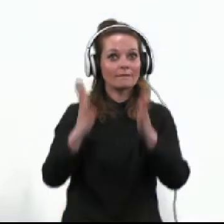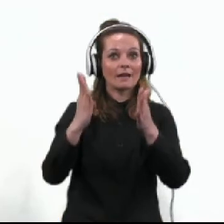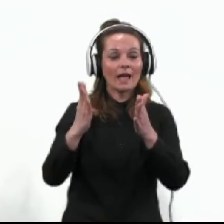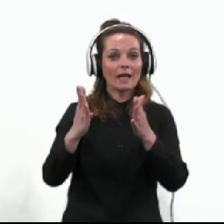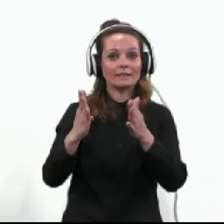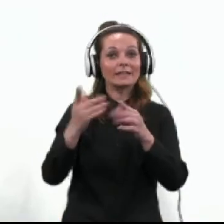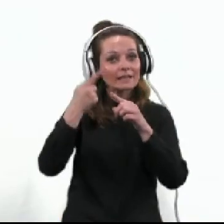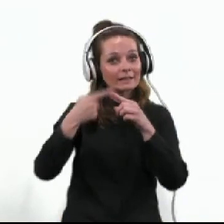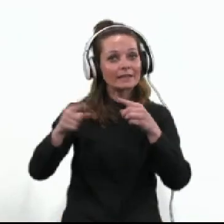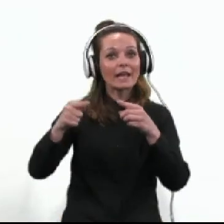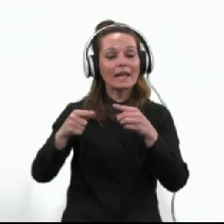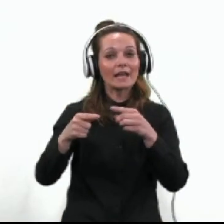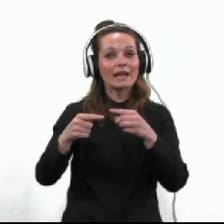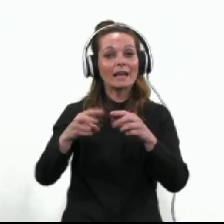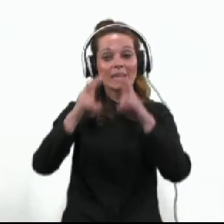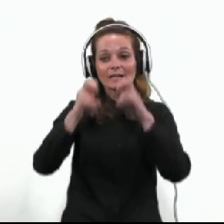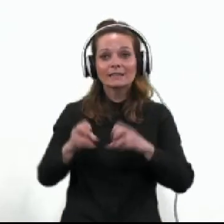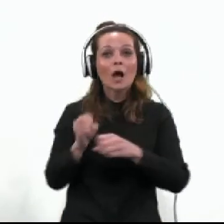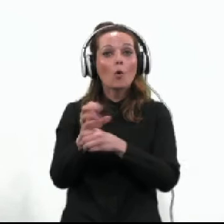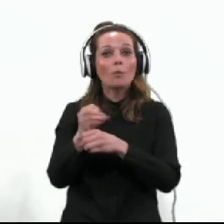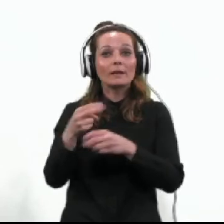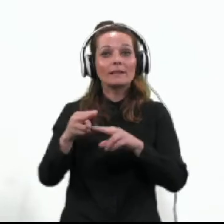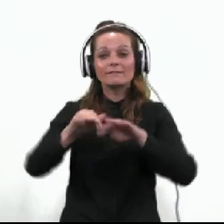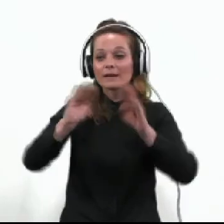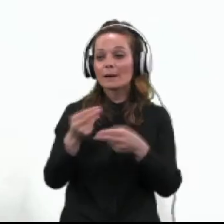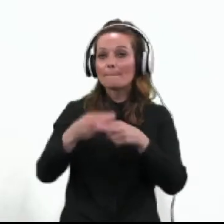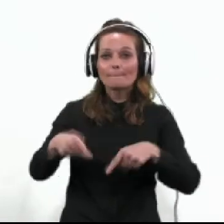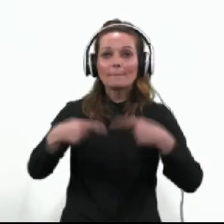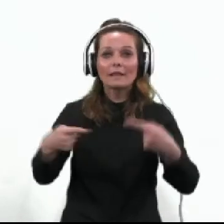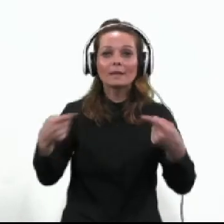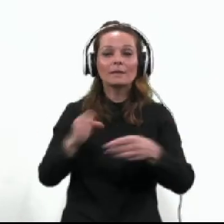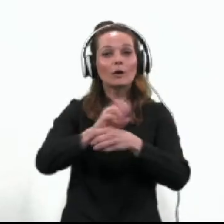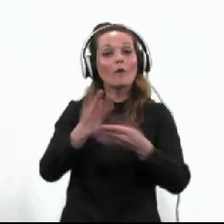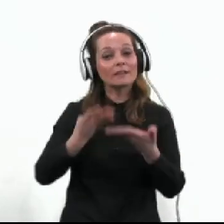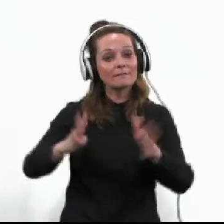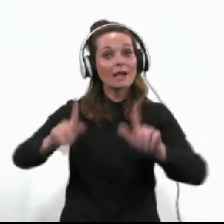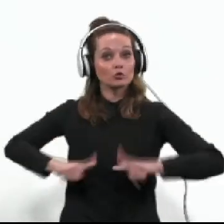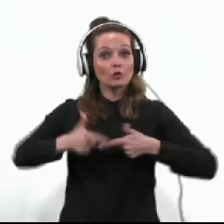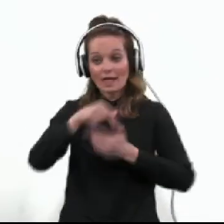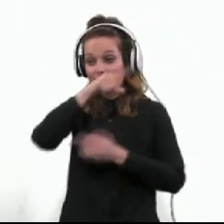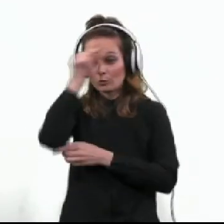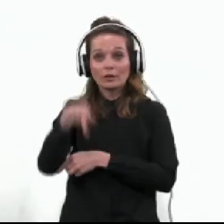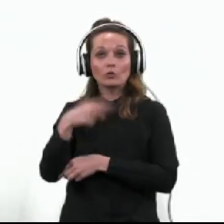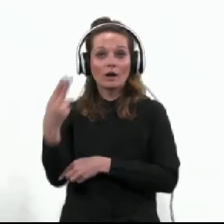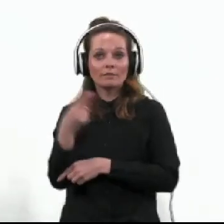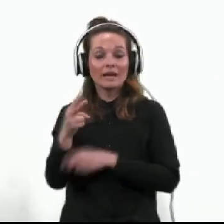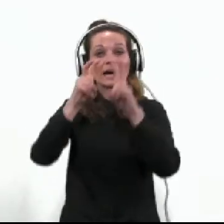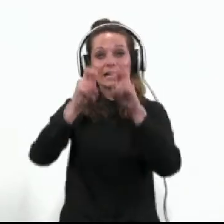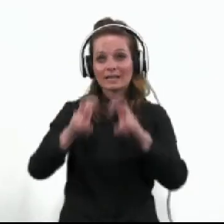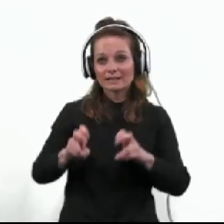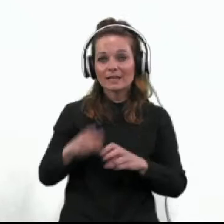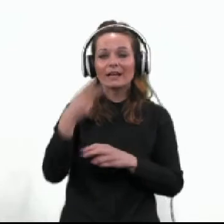raziskave vplivu pandemije COVID-19 na življenje ljudi v Sloveniji. Kot veste, raziskava v